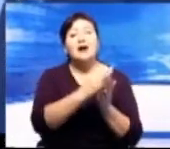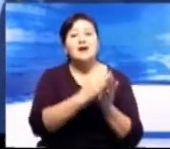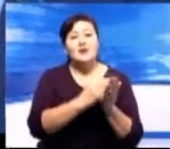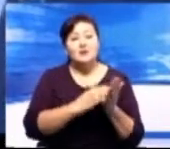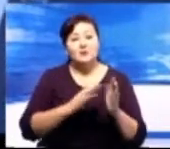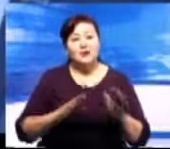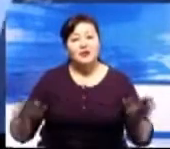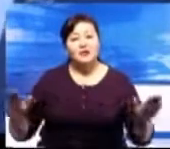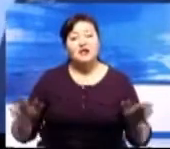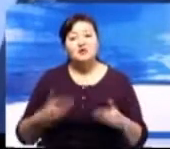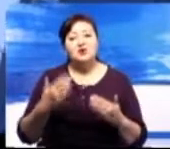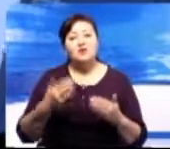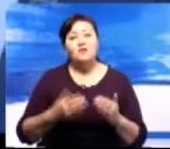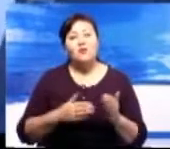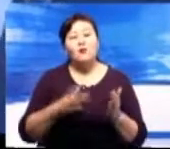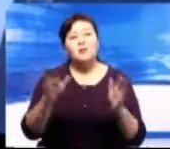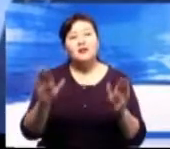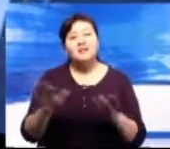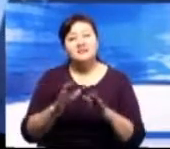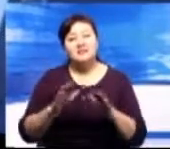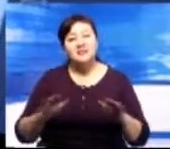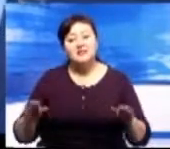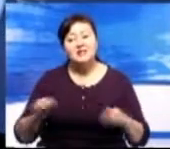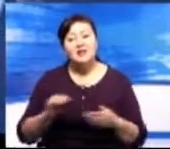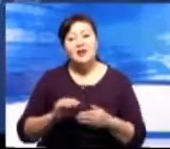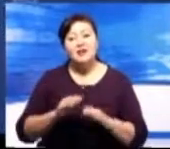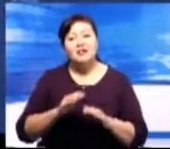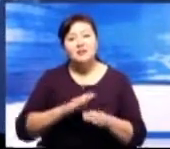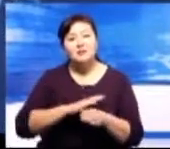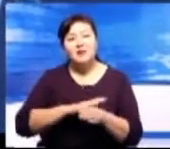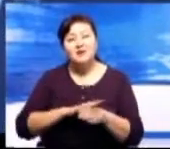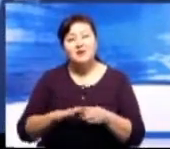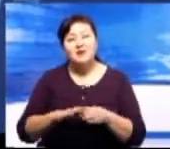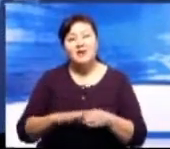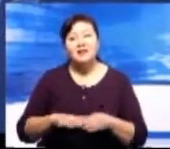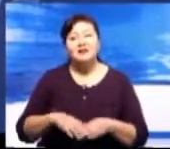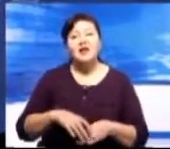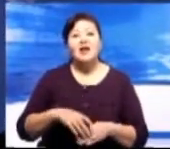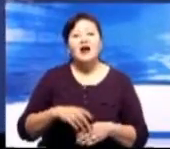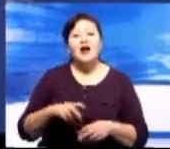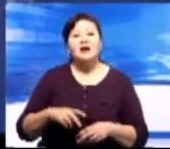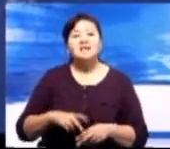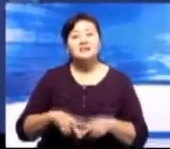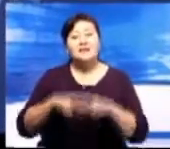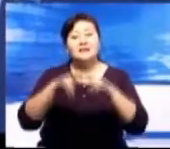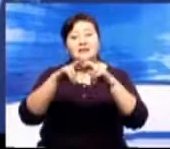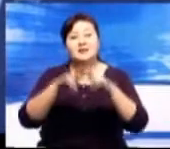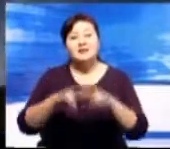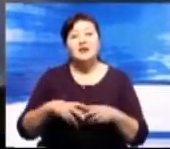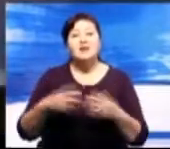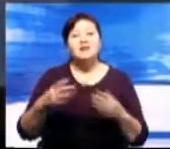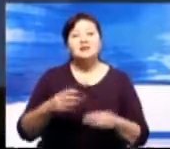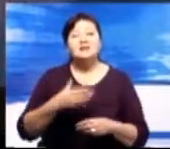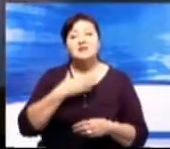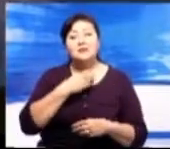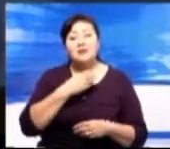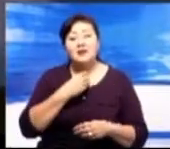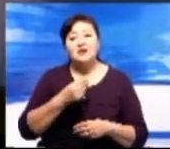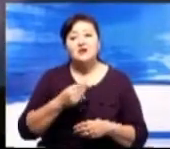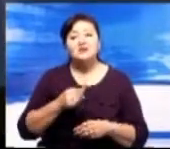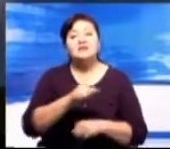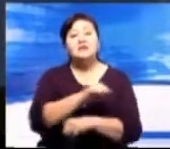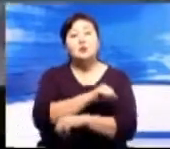Его произведения исполняют оркестр Курмангазы, оркестры Астаны, семей и даже казахи, которые живут за границей. Поэма